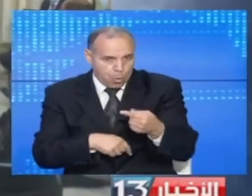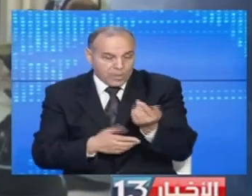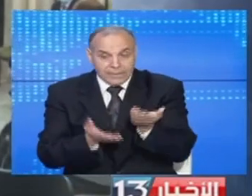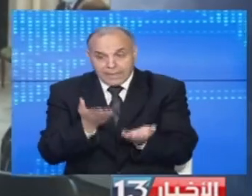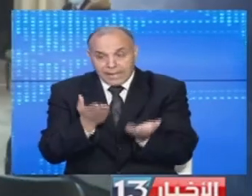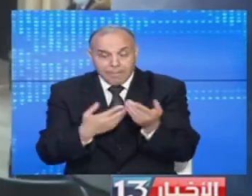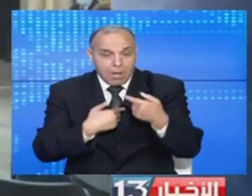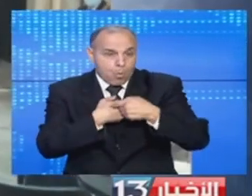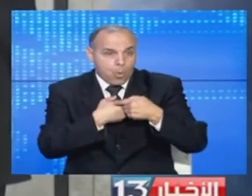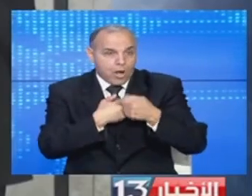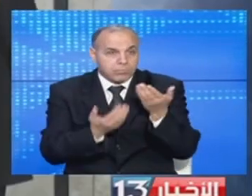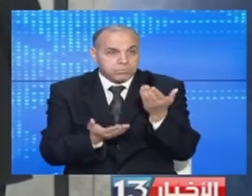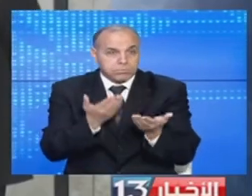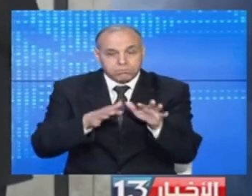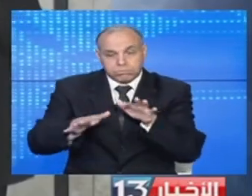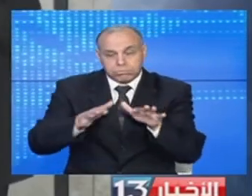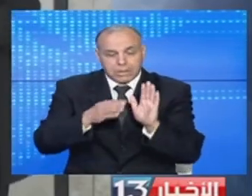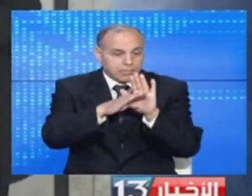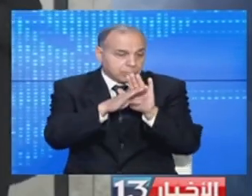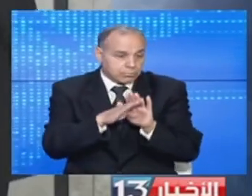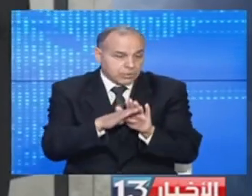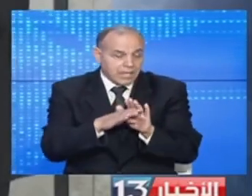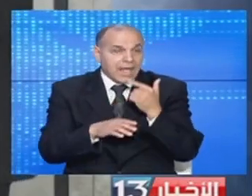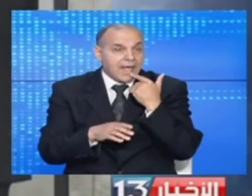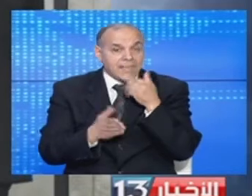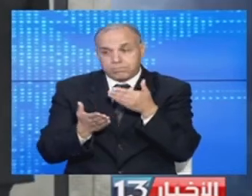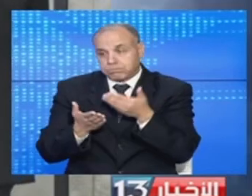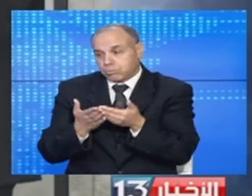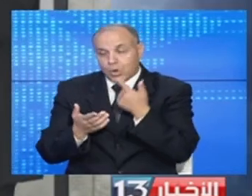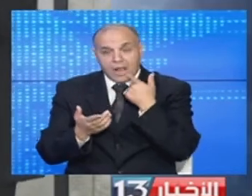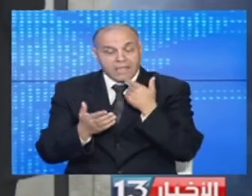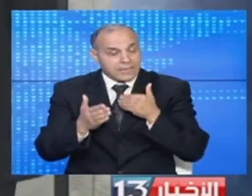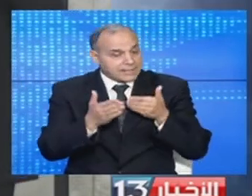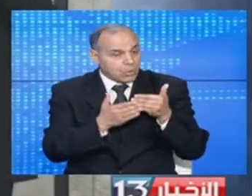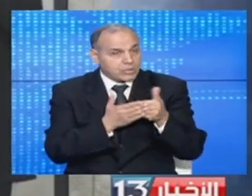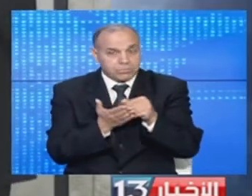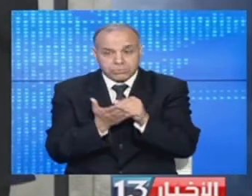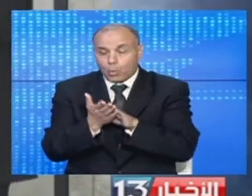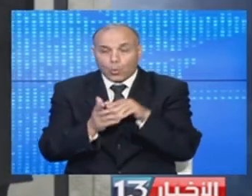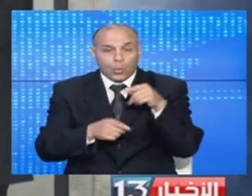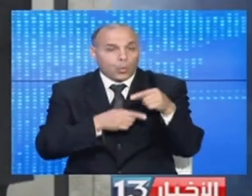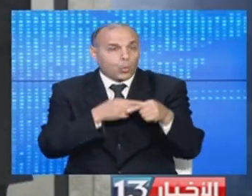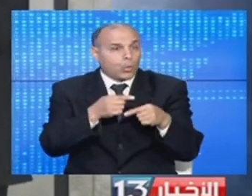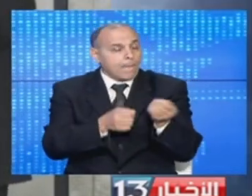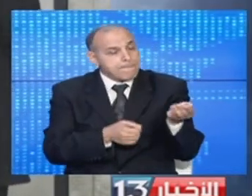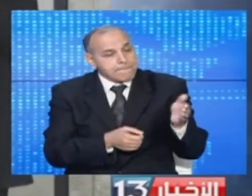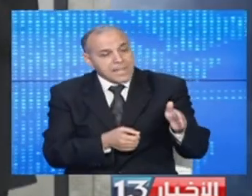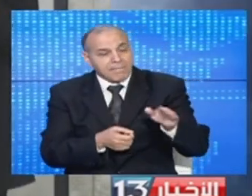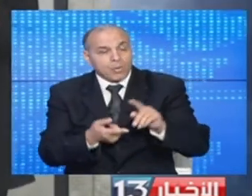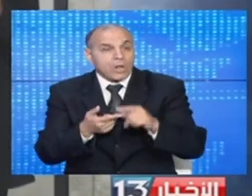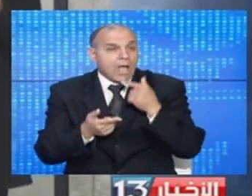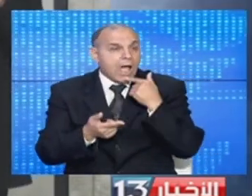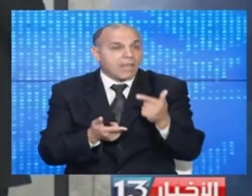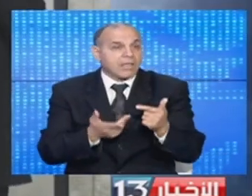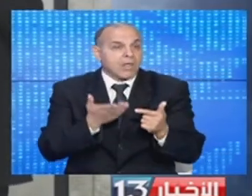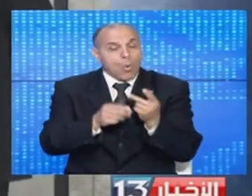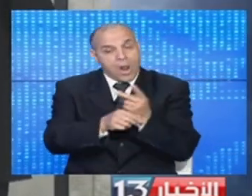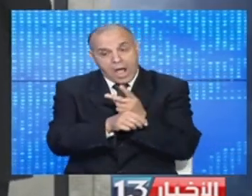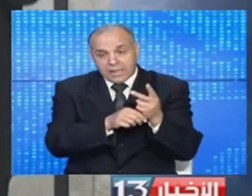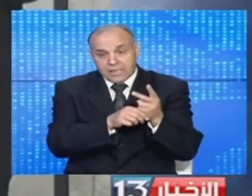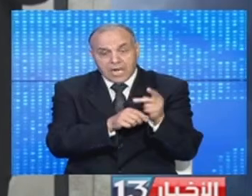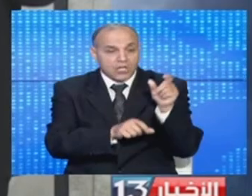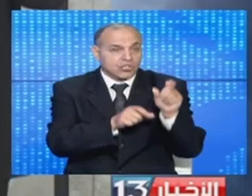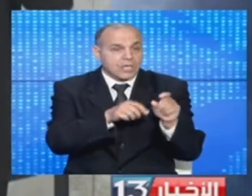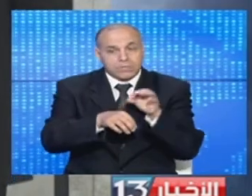تقييم فترة تشجيد الاجراءات الوقائية مشيرة الى تواصل التسجيل اليومي لحالات الوفيات والحالات الخطرة